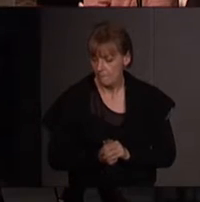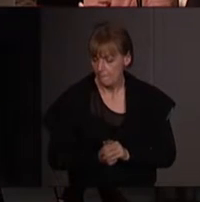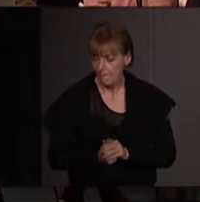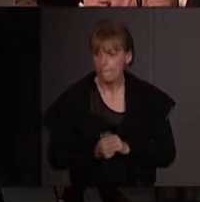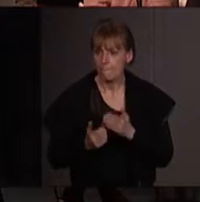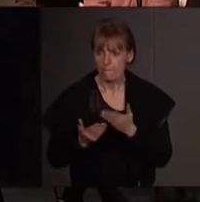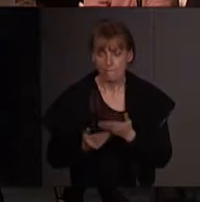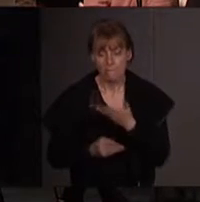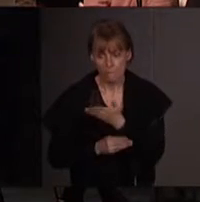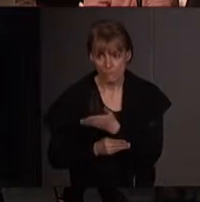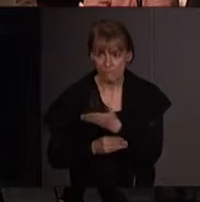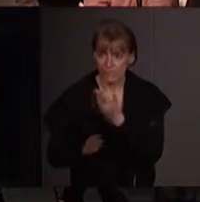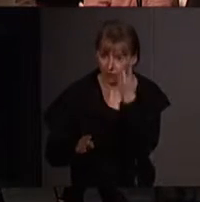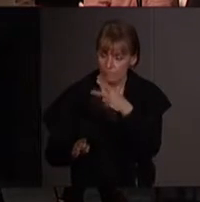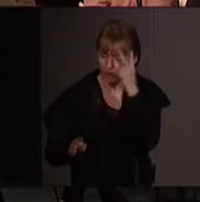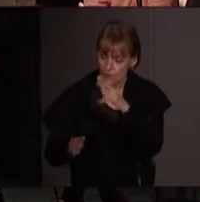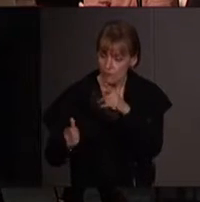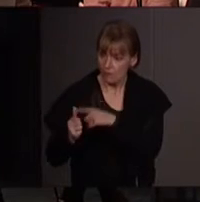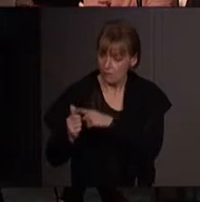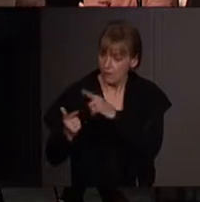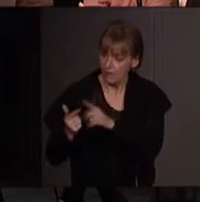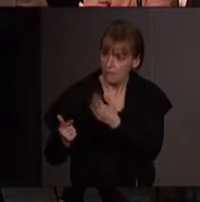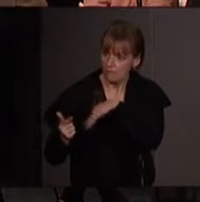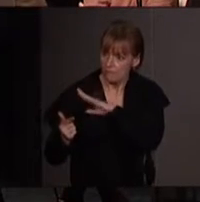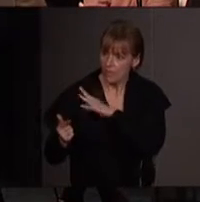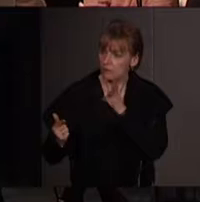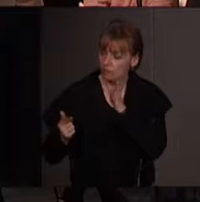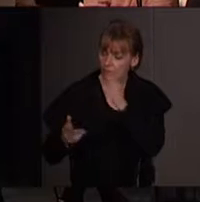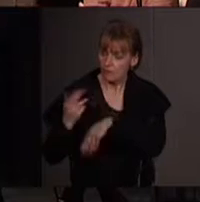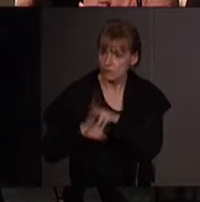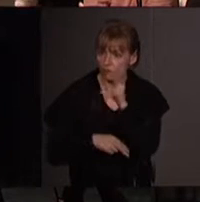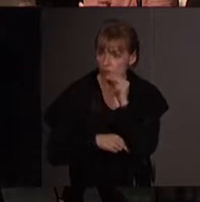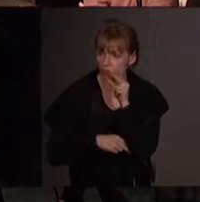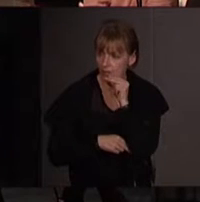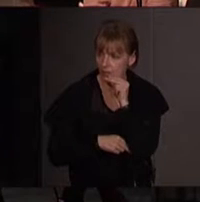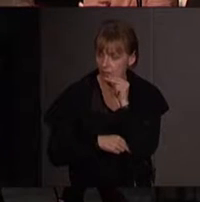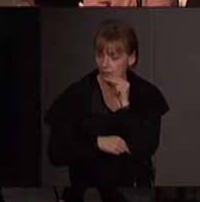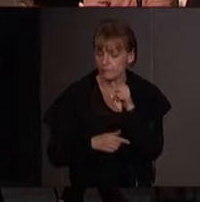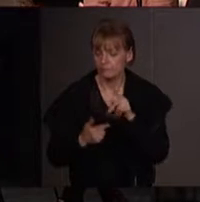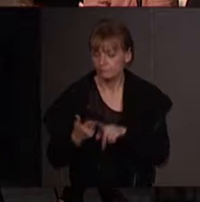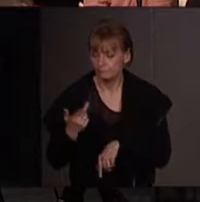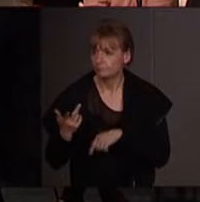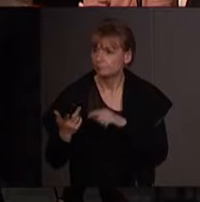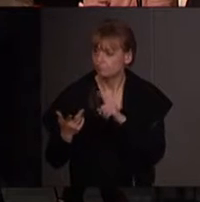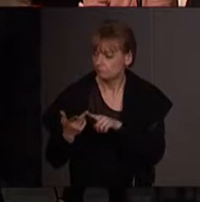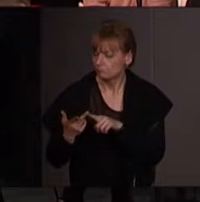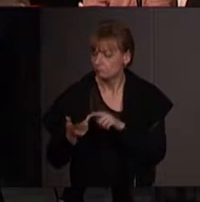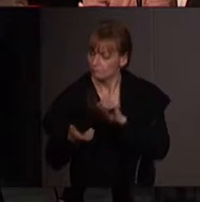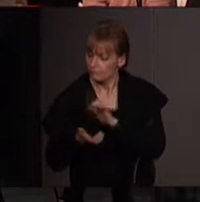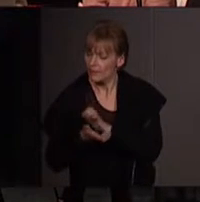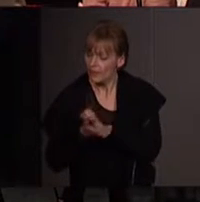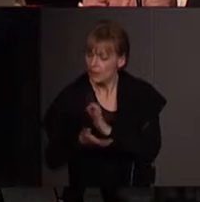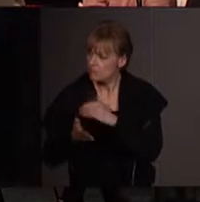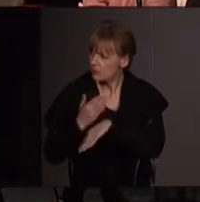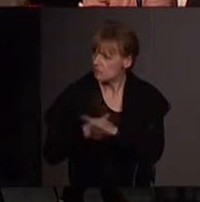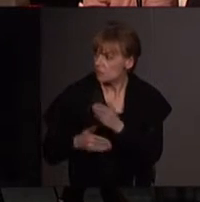Émilie, donc, elle est philosophe, elle est maître de conférences à Nanterre. Elle a publié, d'abord chez nous,